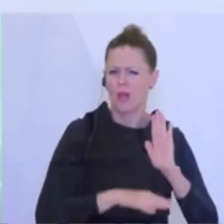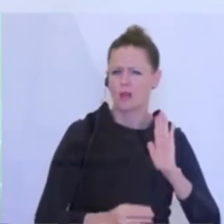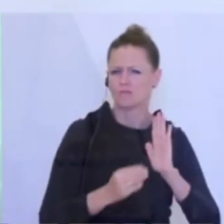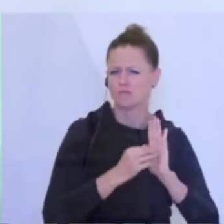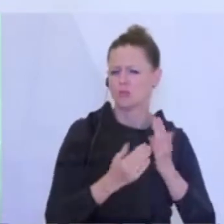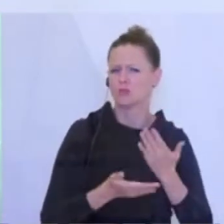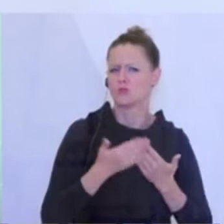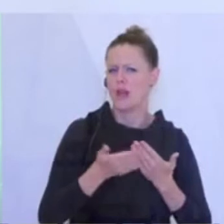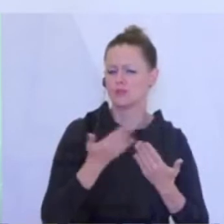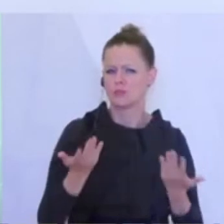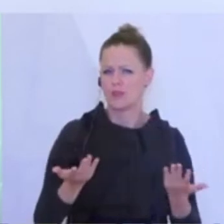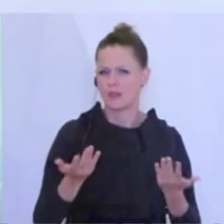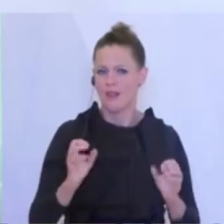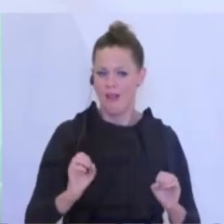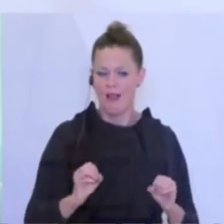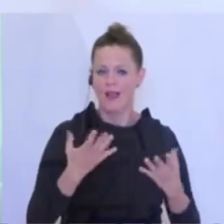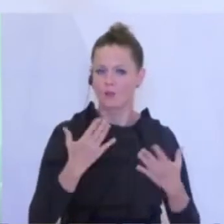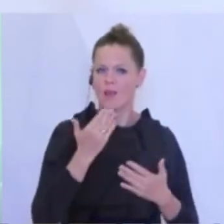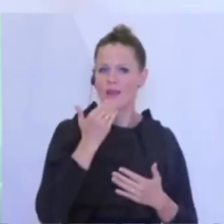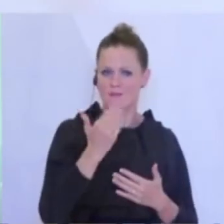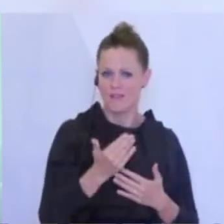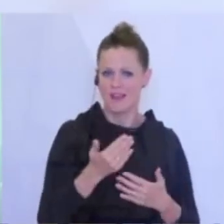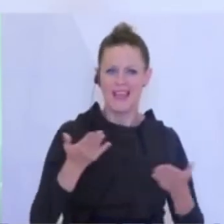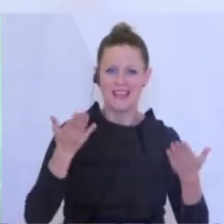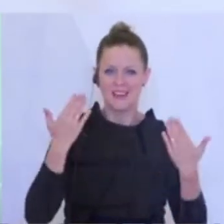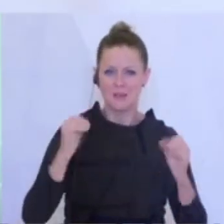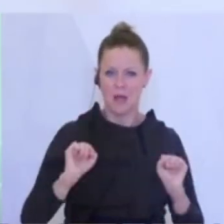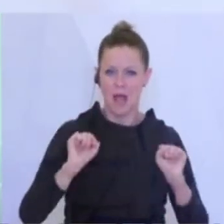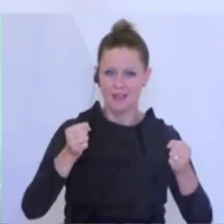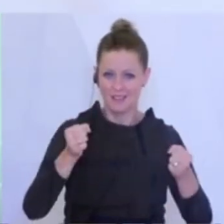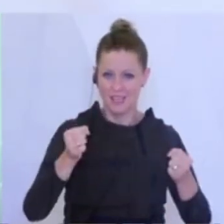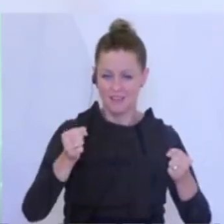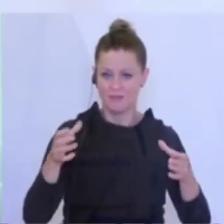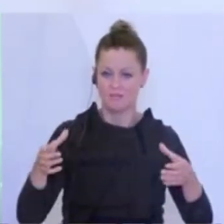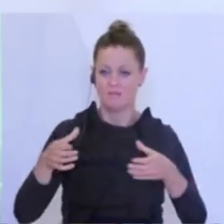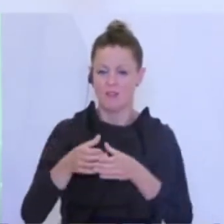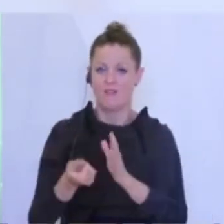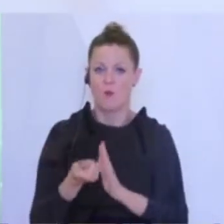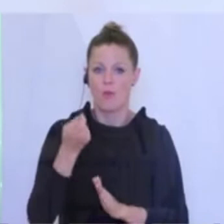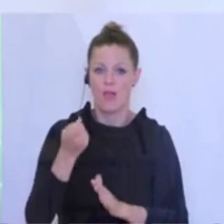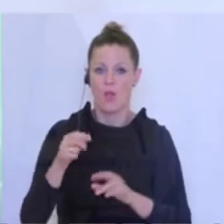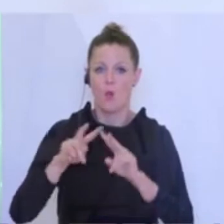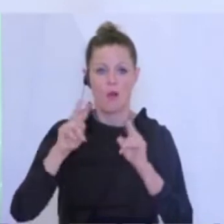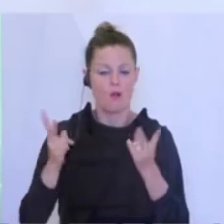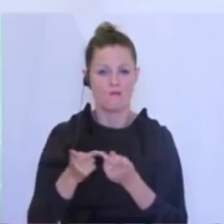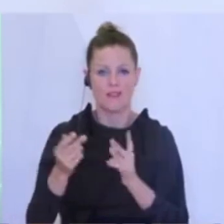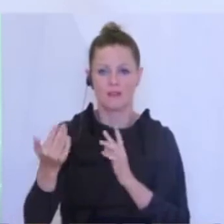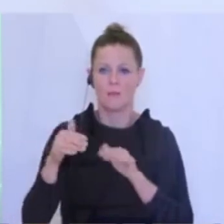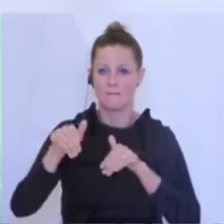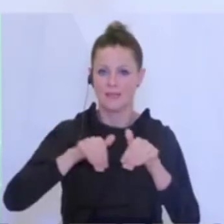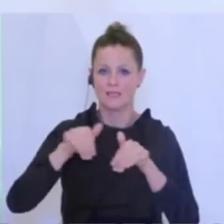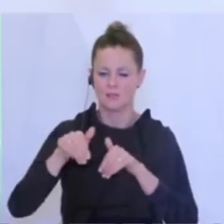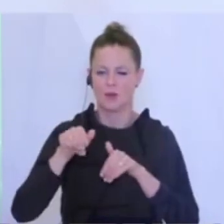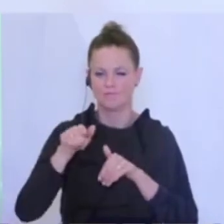die aktuellen Empfehlungen von klimaaktiv, die aus dem Umweltministerium kommen, sollen natürlich alle eingehalten werden.